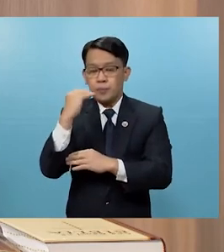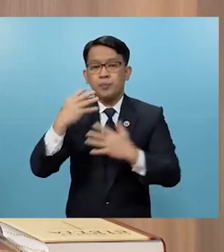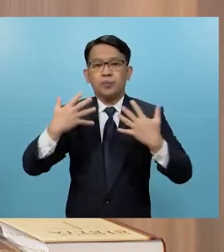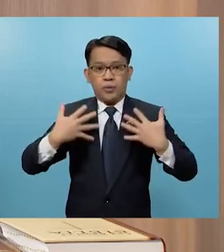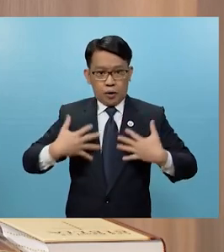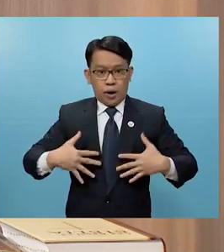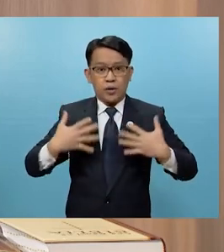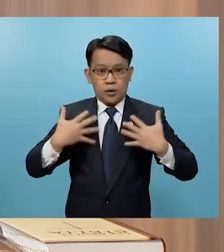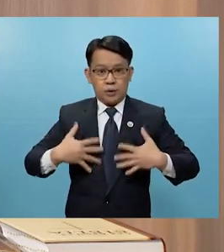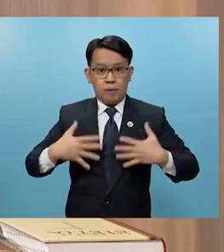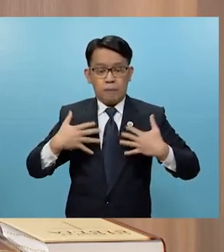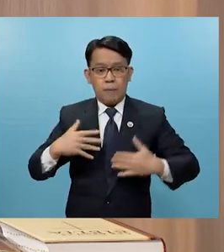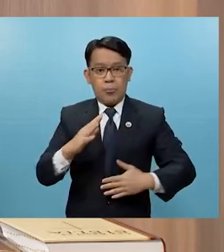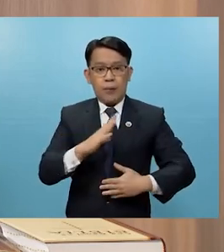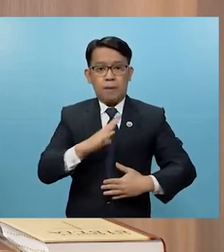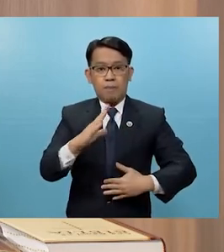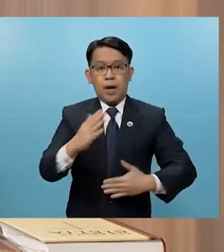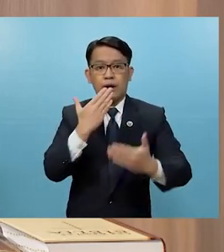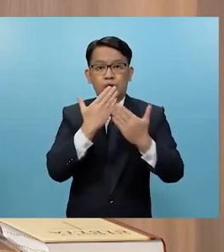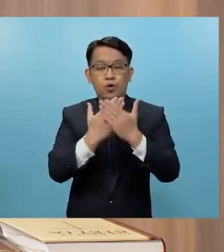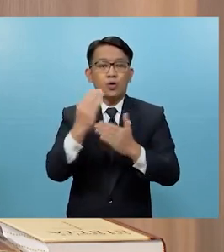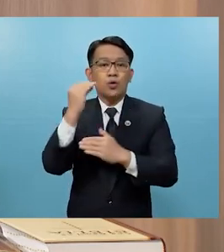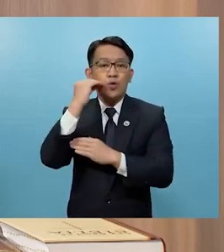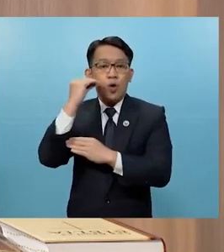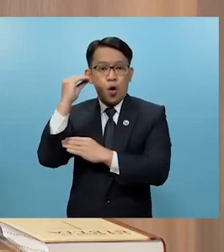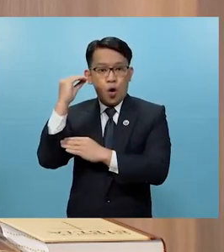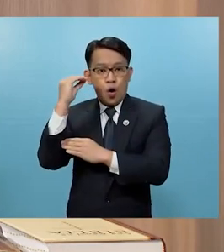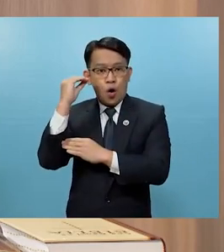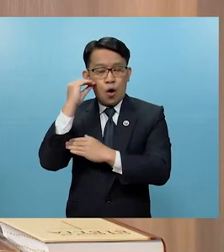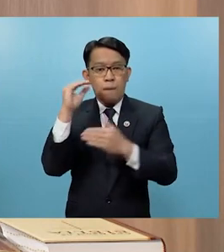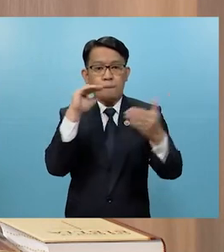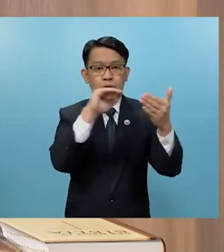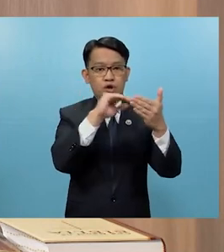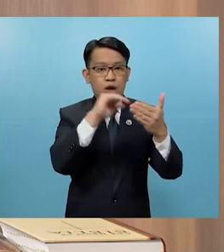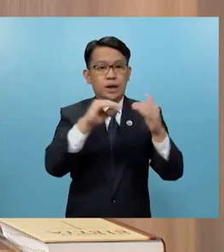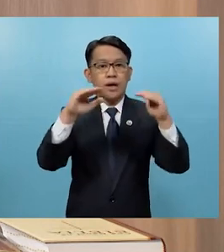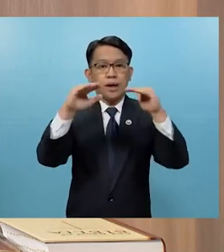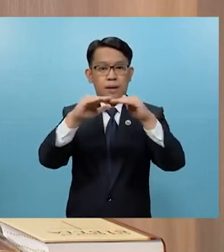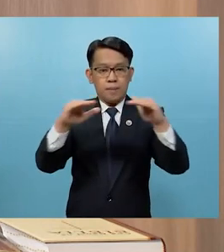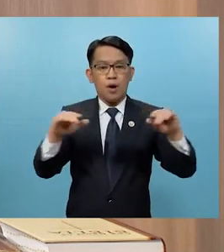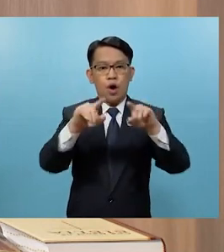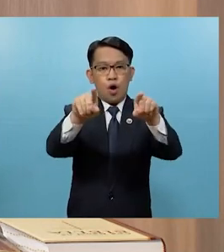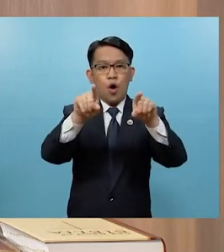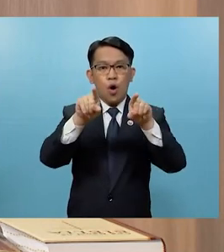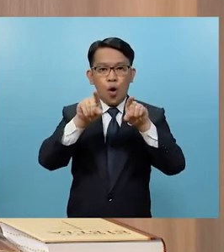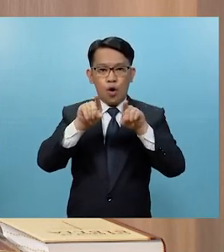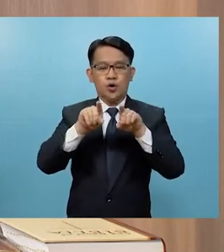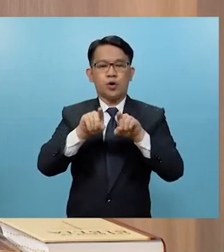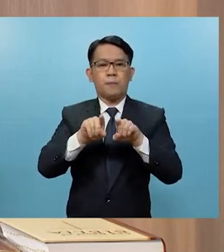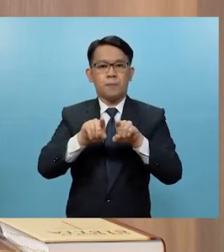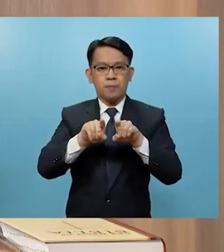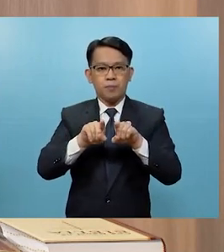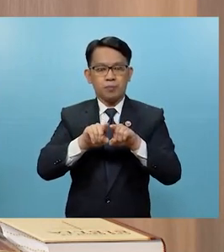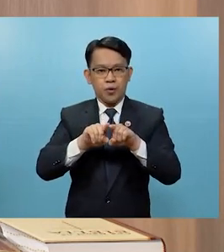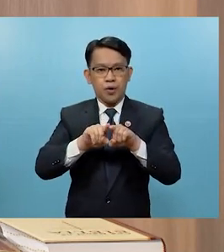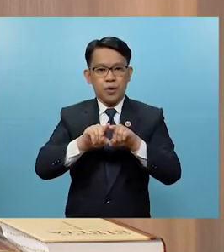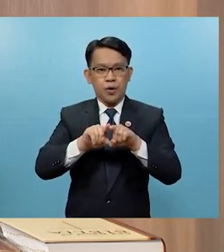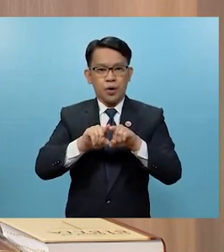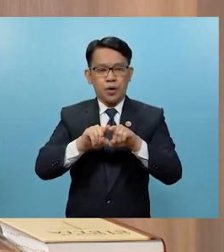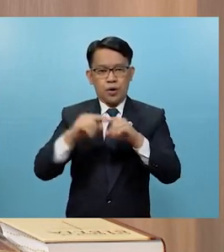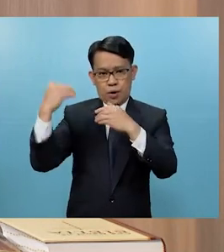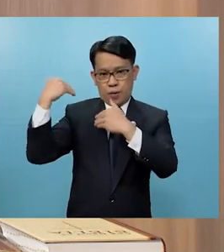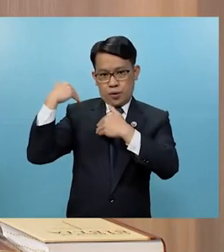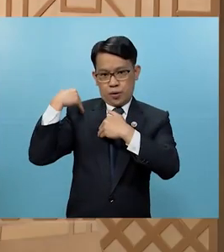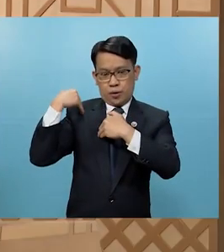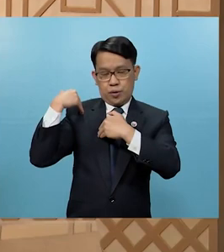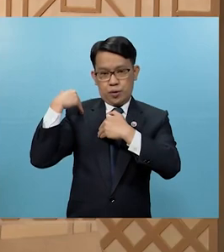mananamit, maayos na tirahan, at ang pag-aaral ng mga anak, at maging ang mga obligasyon o